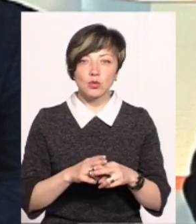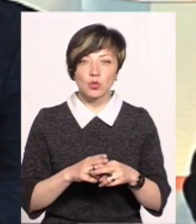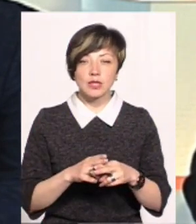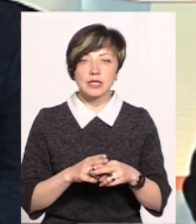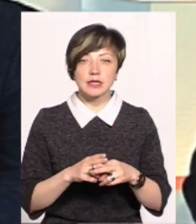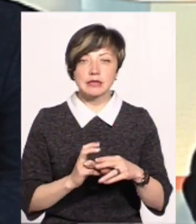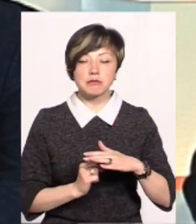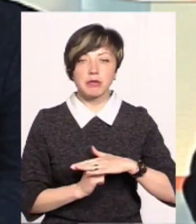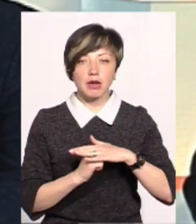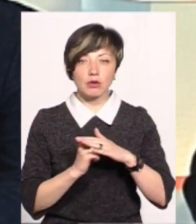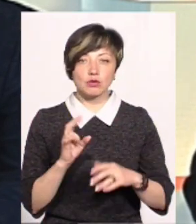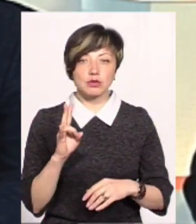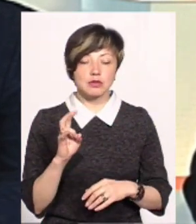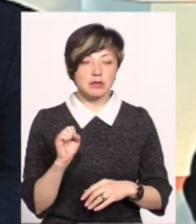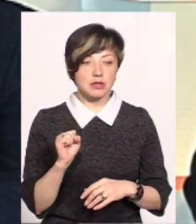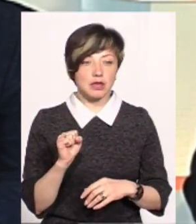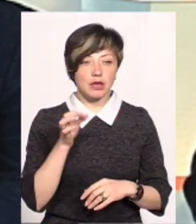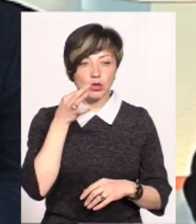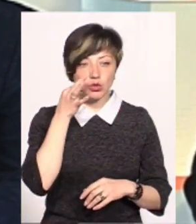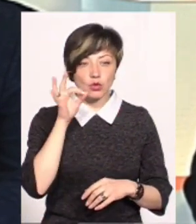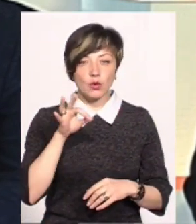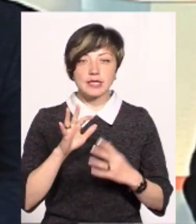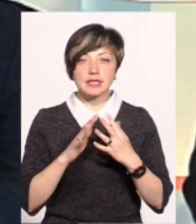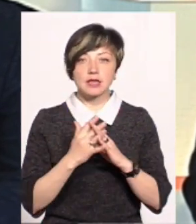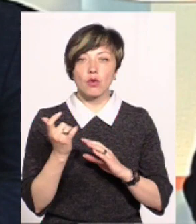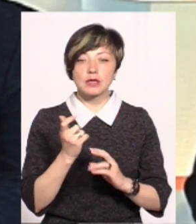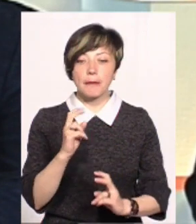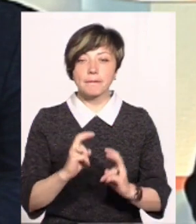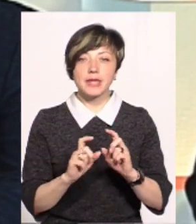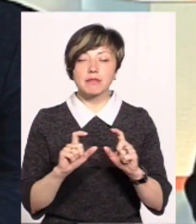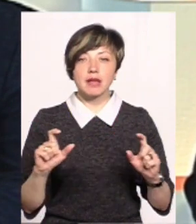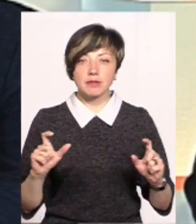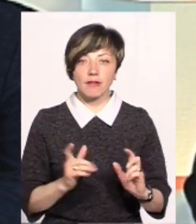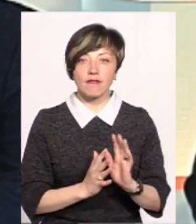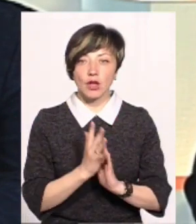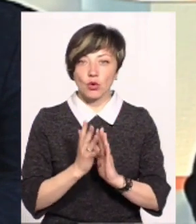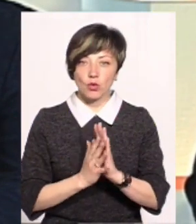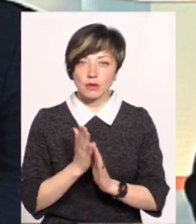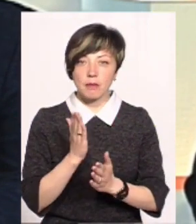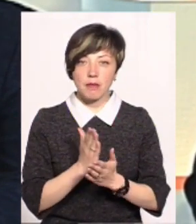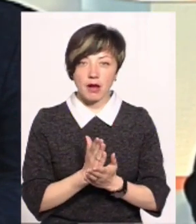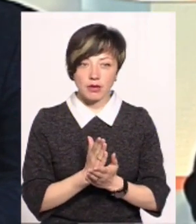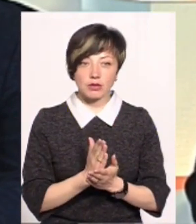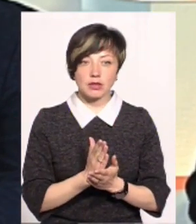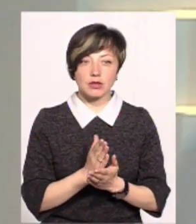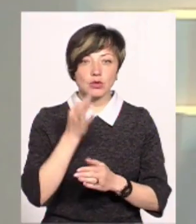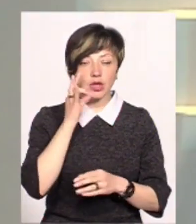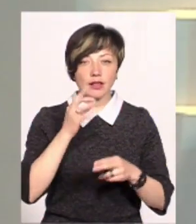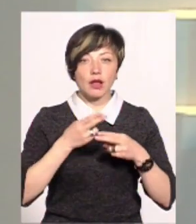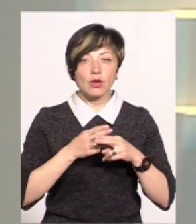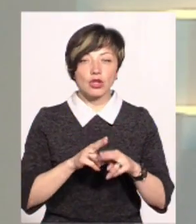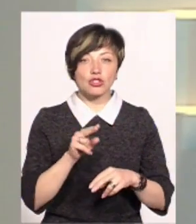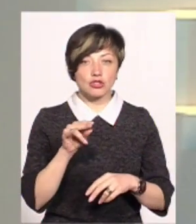саме спираючись на досвід сільгоспідприємств, які вирощують, маючи напрацювання